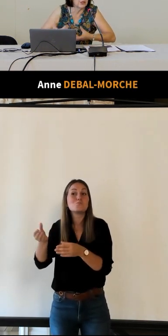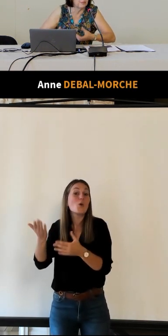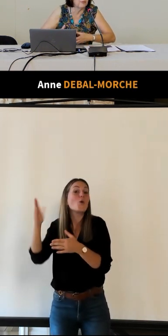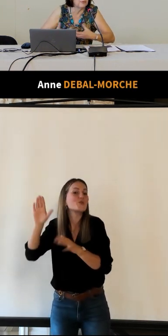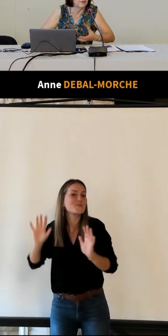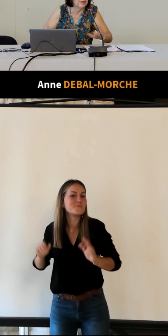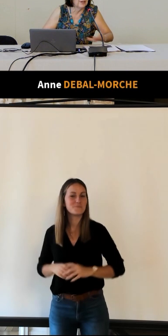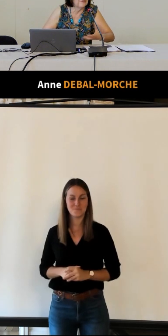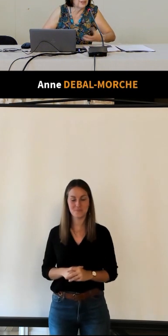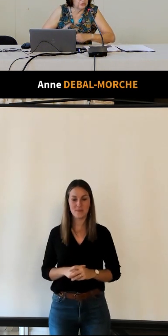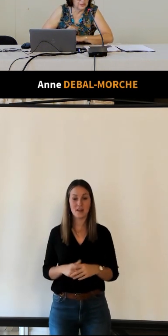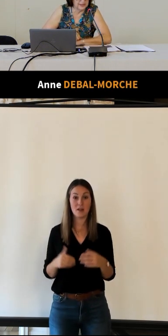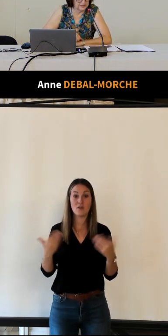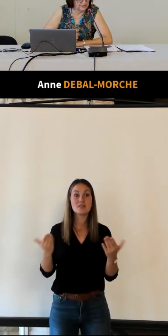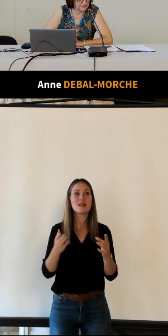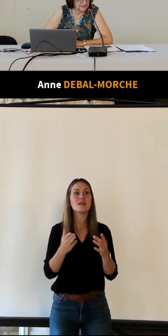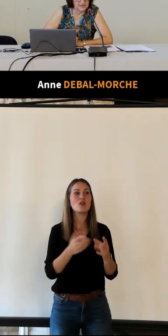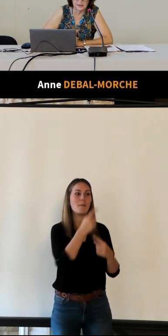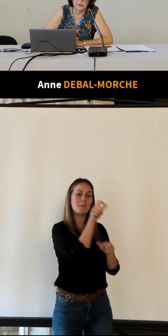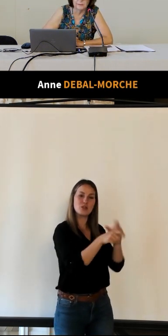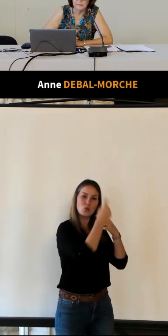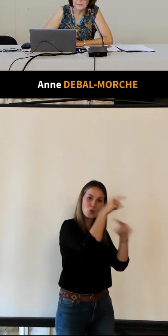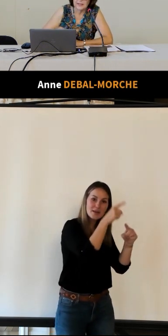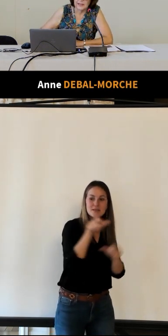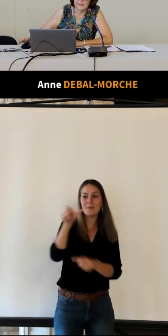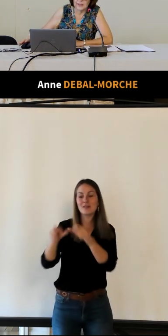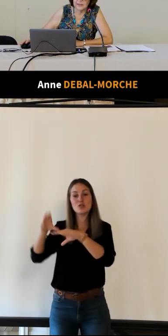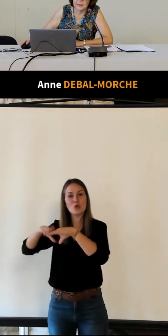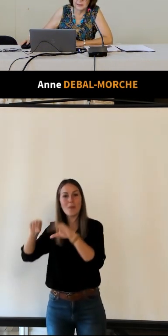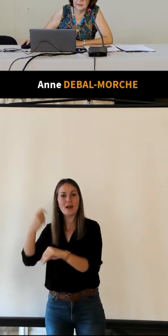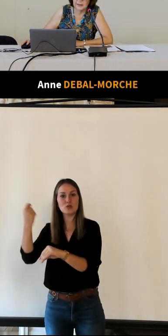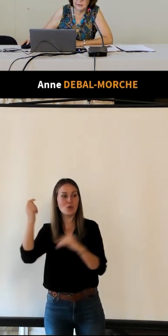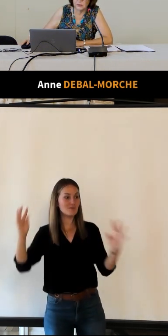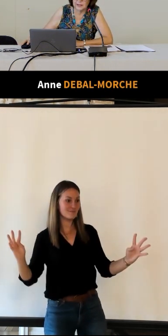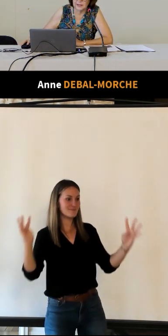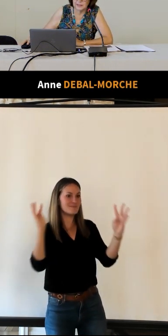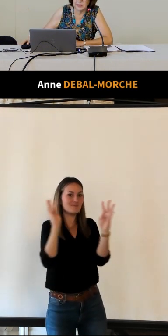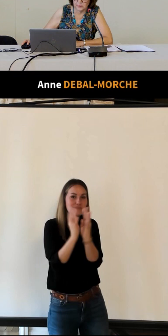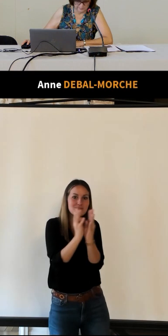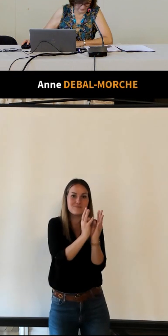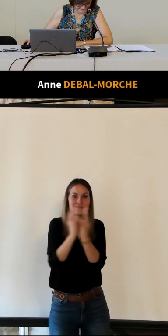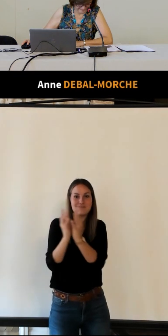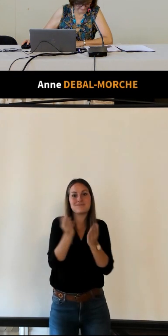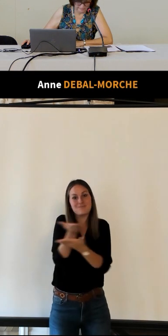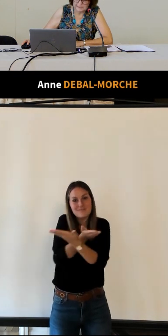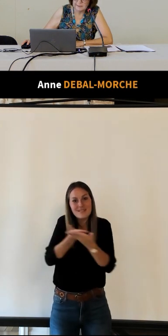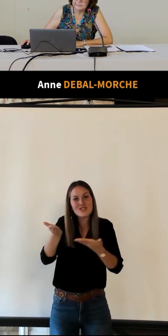c'était un peu pour faire du lien avec avec les la touraine les habitants